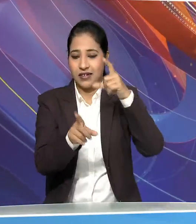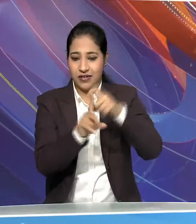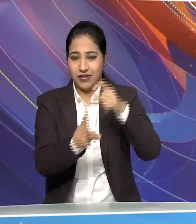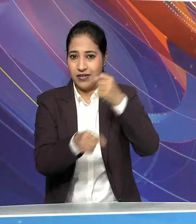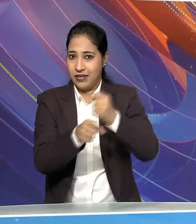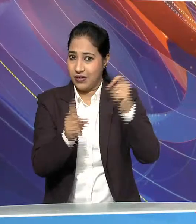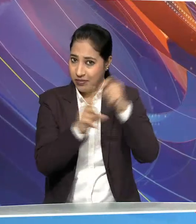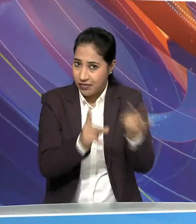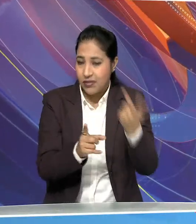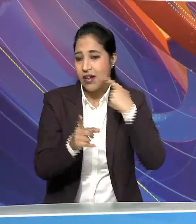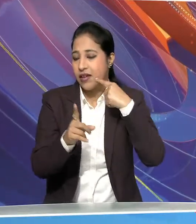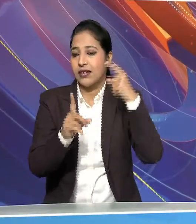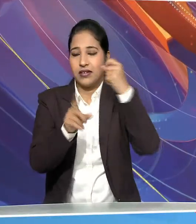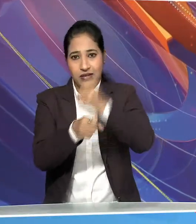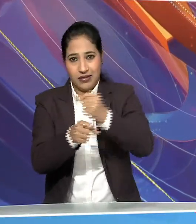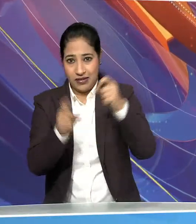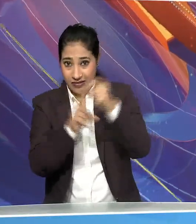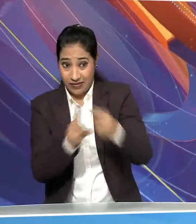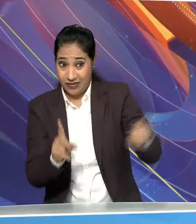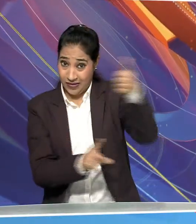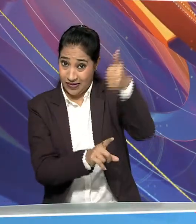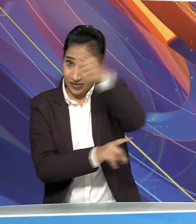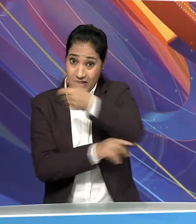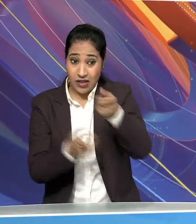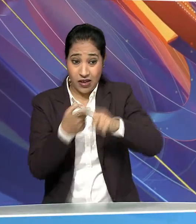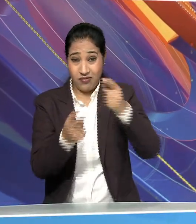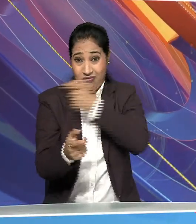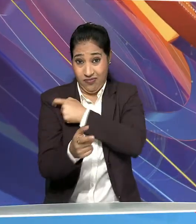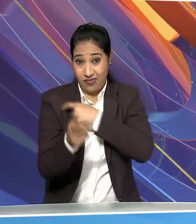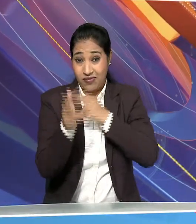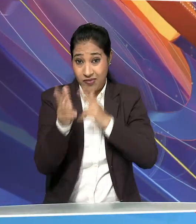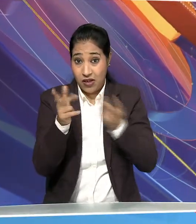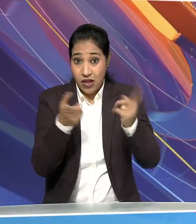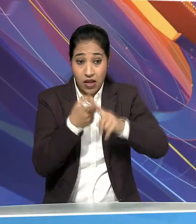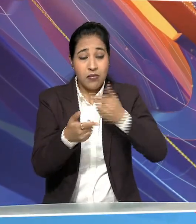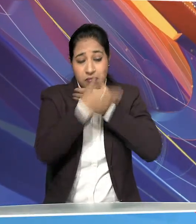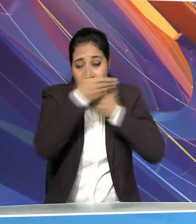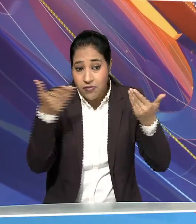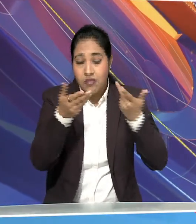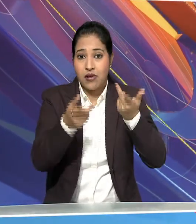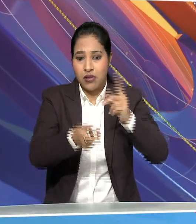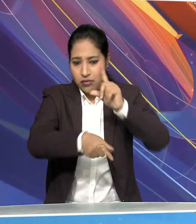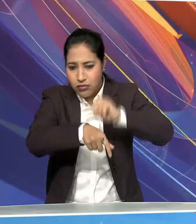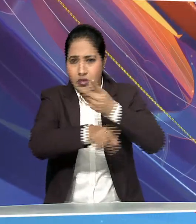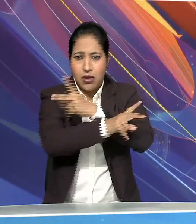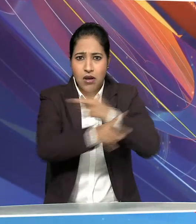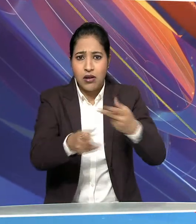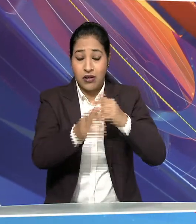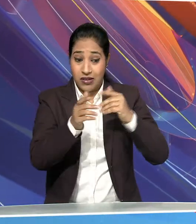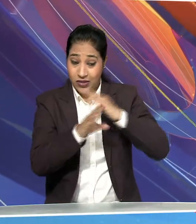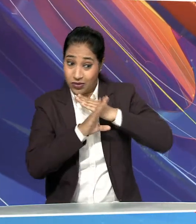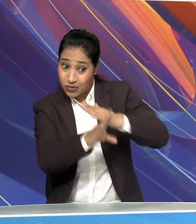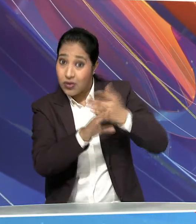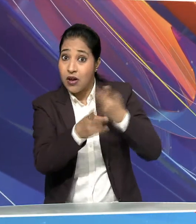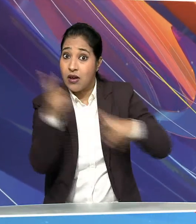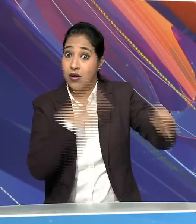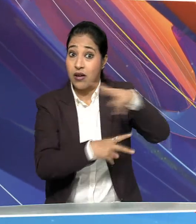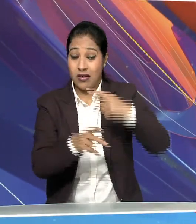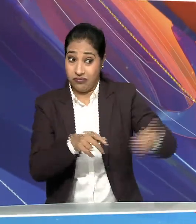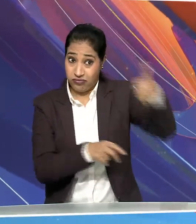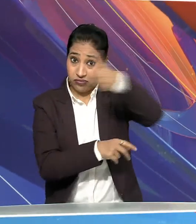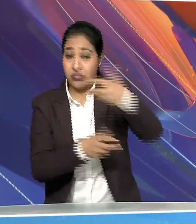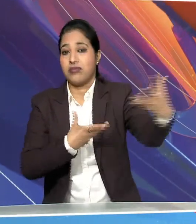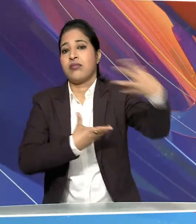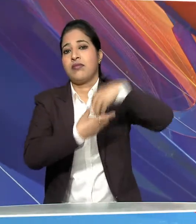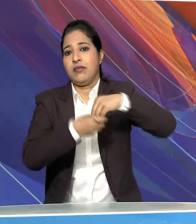और आईजीपी के अलावा केंद्री पुलीस बलों और अन्य खोफिया एवं स सुरक्ष्य एजंसियों के वरिश रधिखारी भी